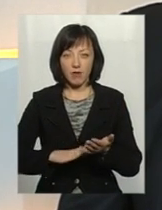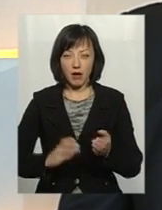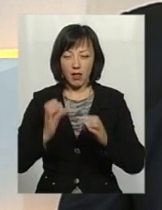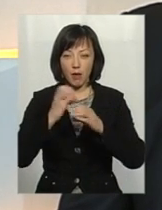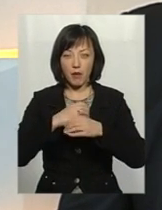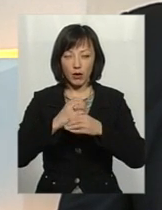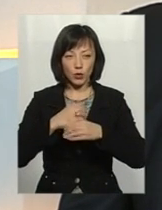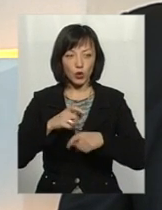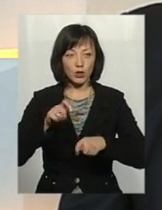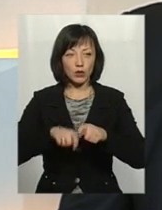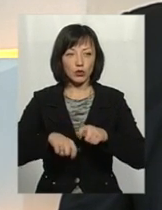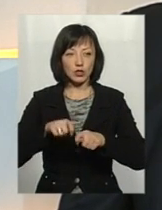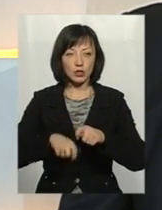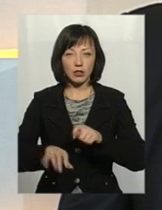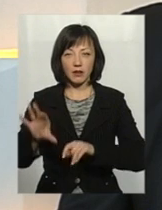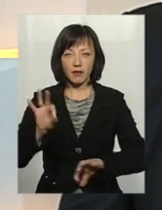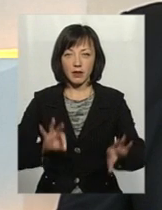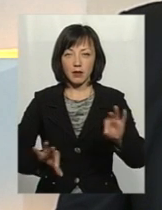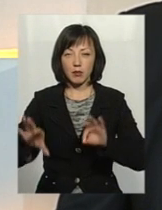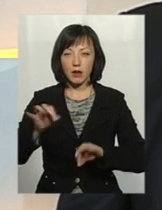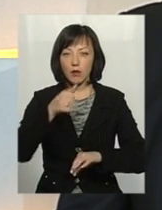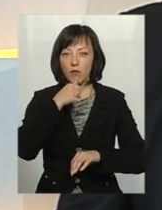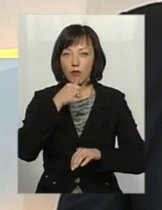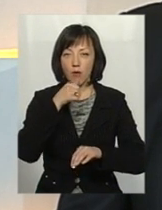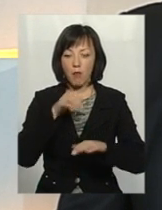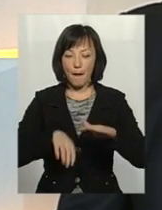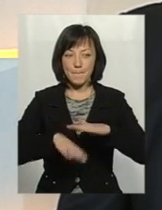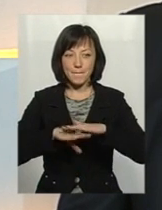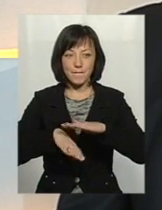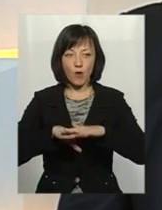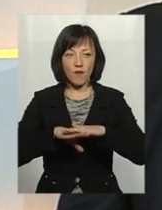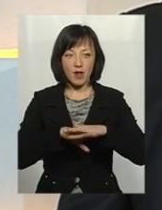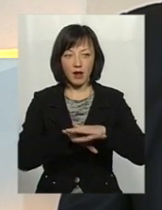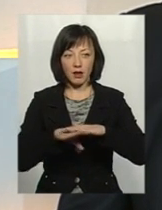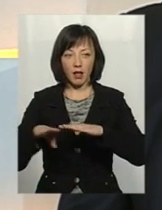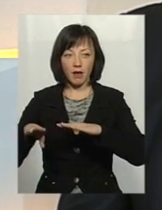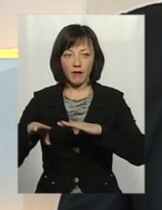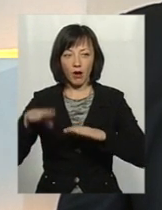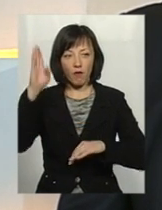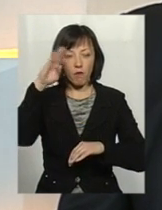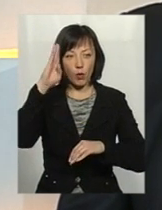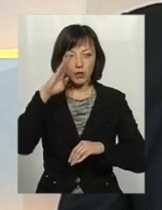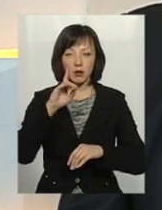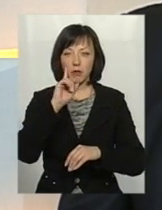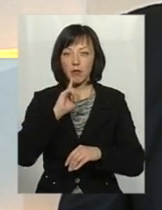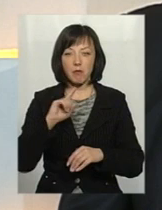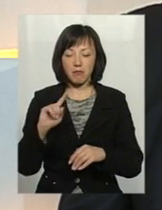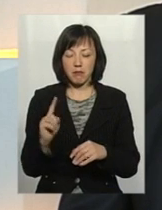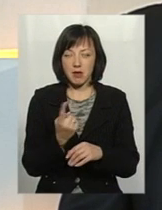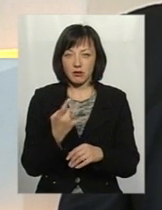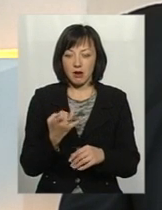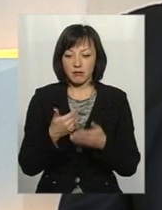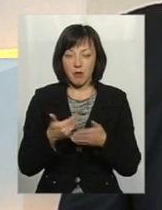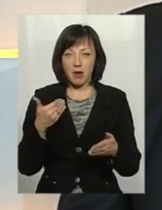лабораторні дослідження відібраних проб поверхних вод, але вже за першими показниками, які дослідили, я поки що без протоколу, але